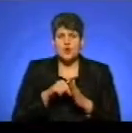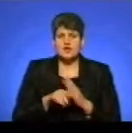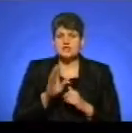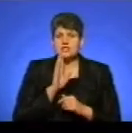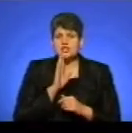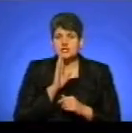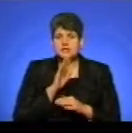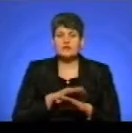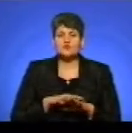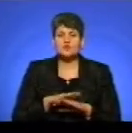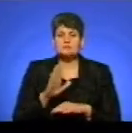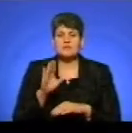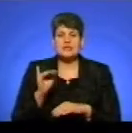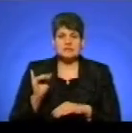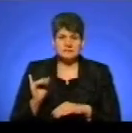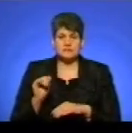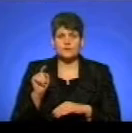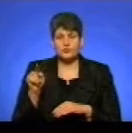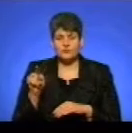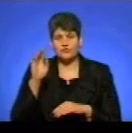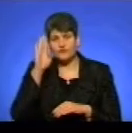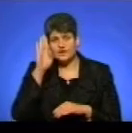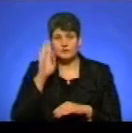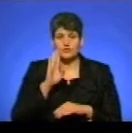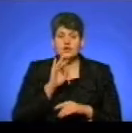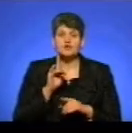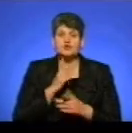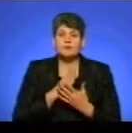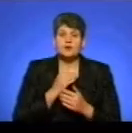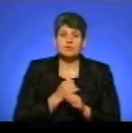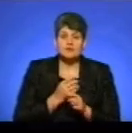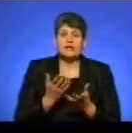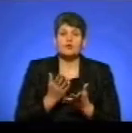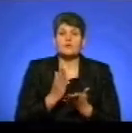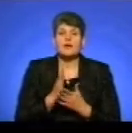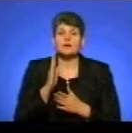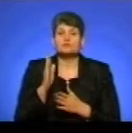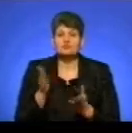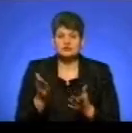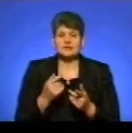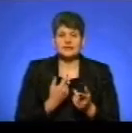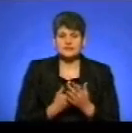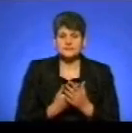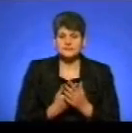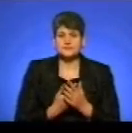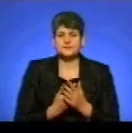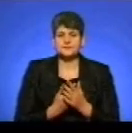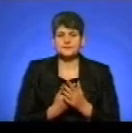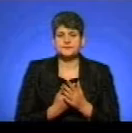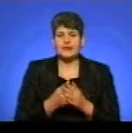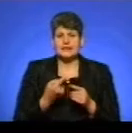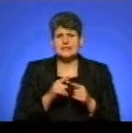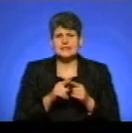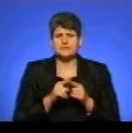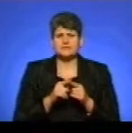чоловіка в суспільстві, тому що він чи вона має робити, якою він чи вона має бути. І, відповідно, такий